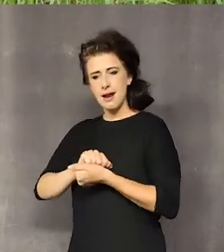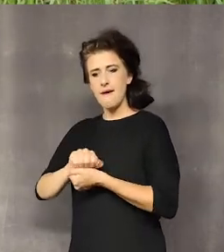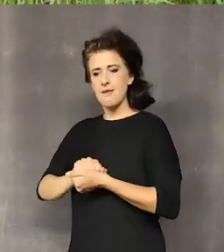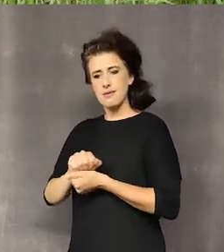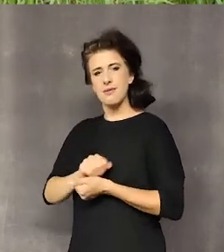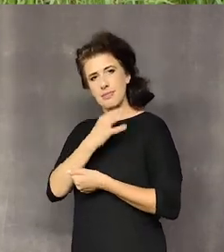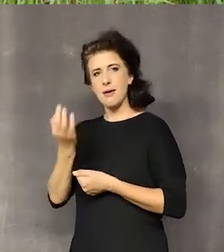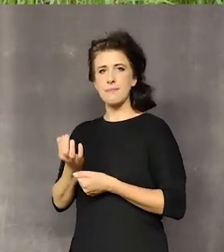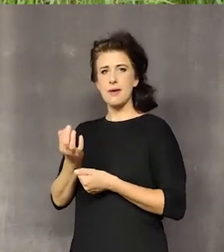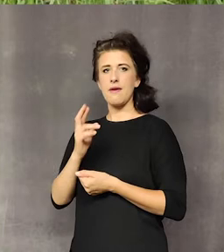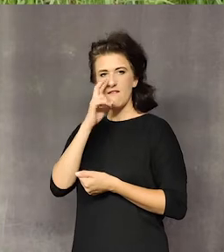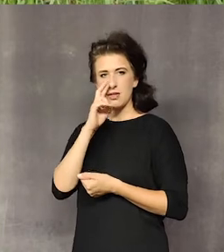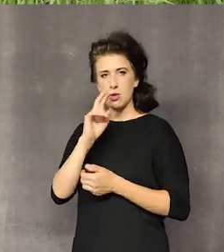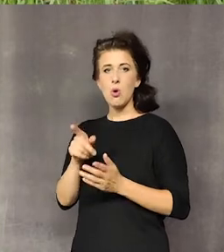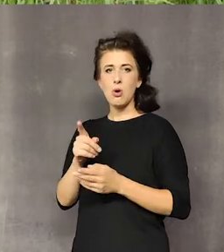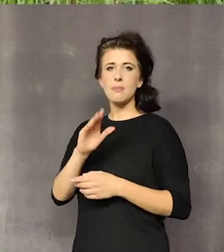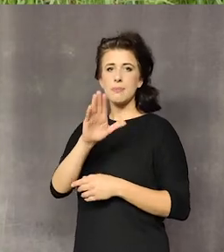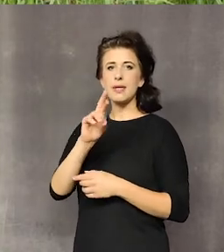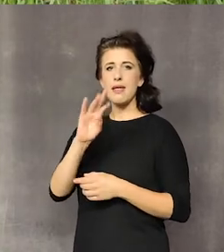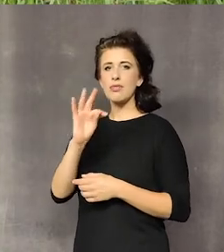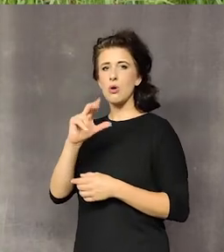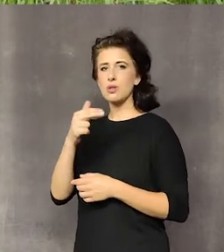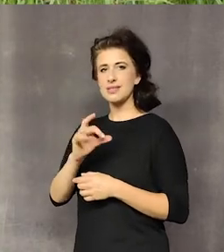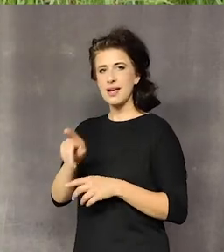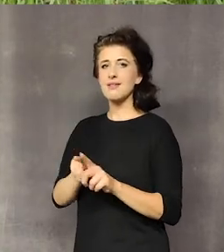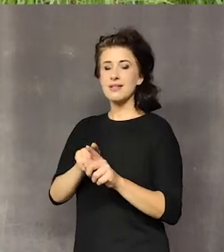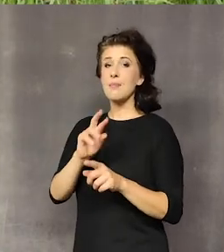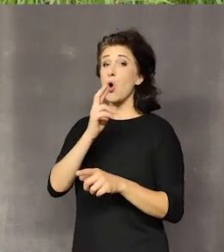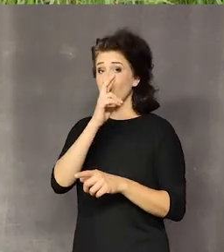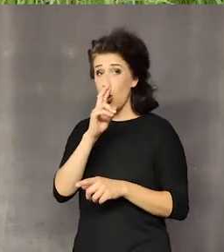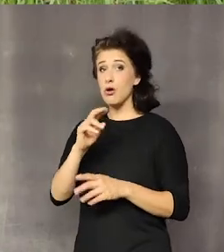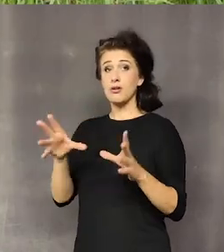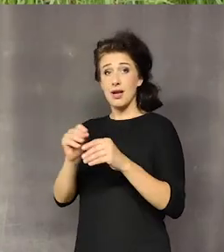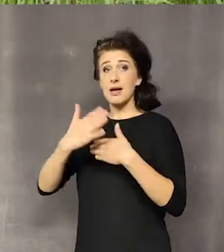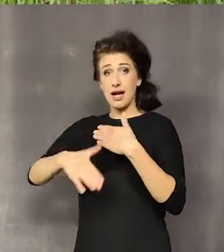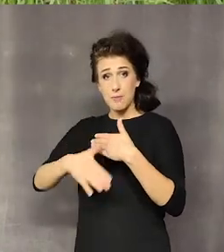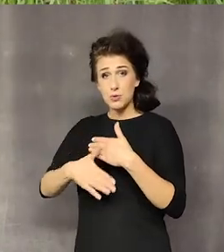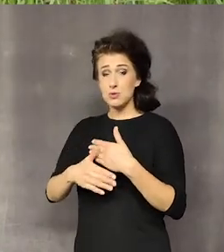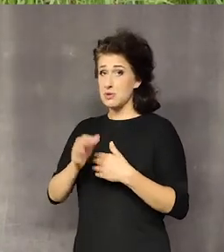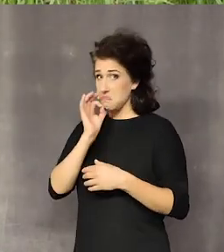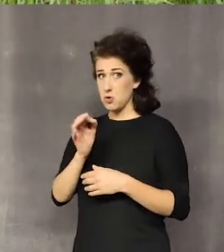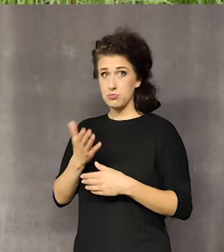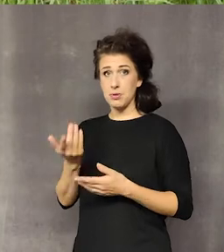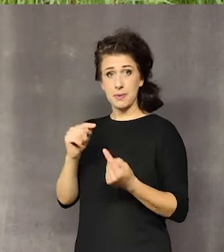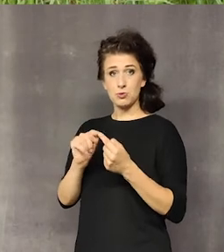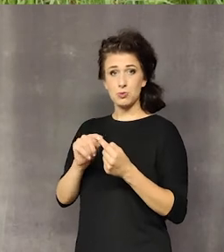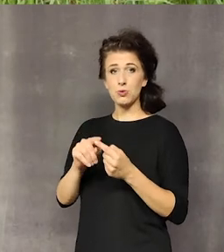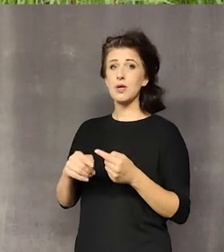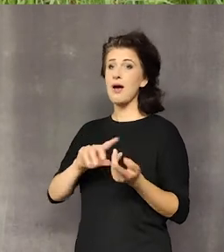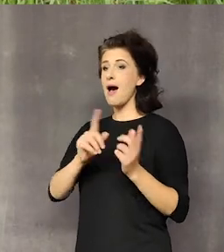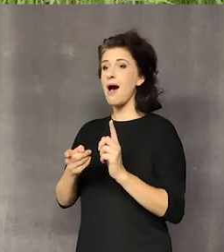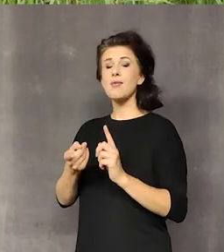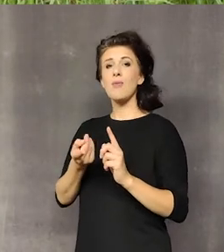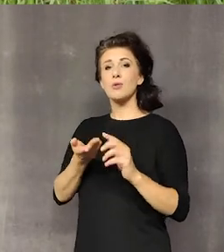Fasola, czy robiliśmy fasolkę po brotońsku, czy robiliśmy gros z kapustą, bo też u nas takie pozrawy są. Albo kapustę np. zapiekaną,